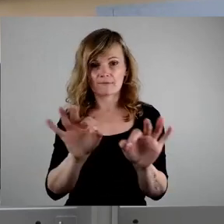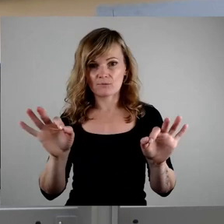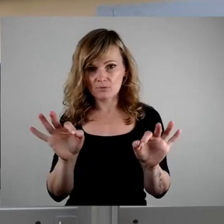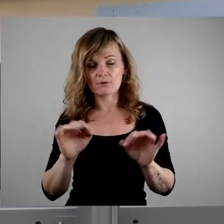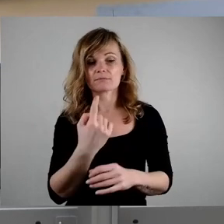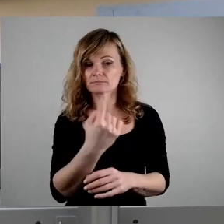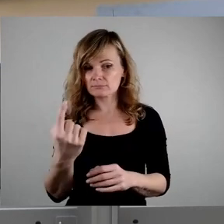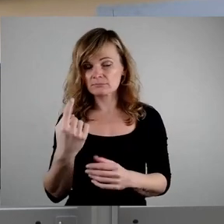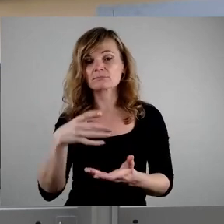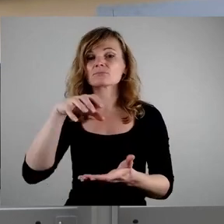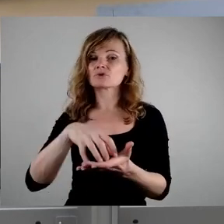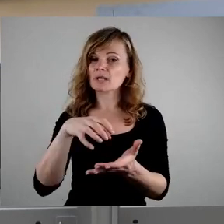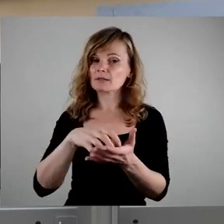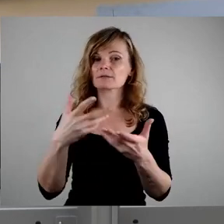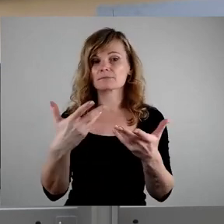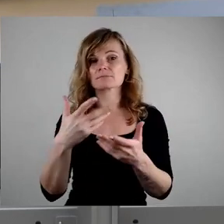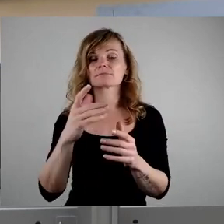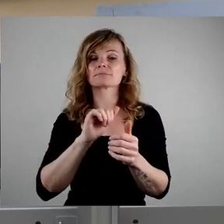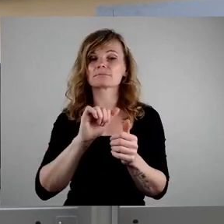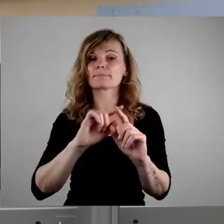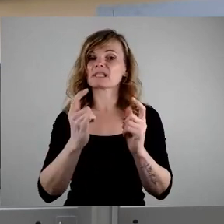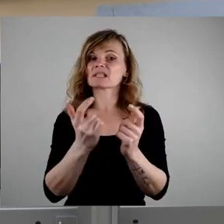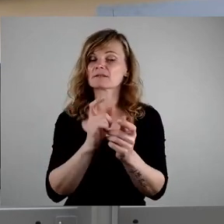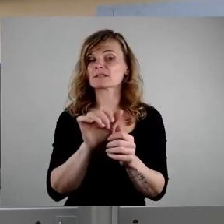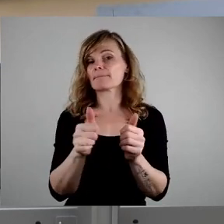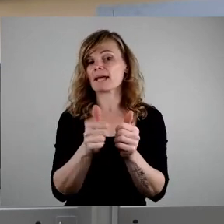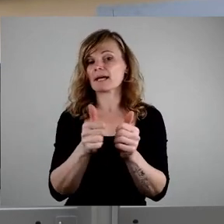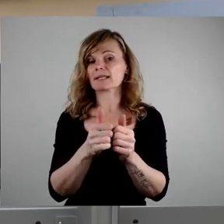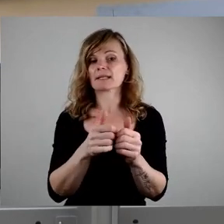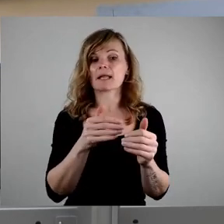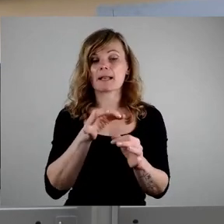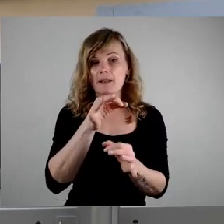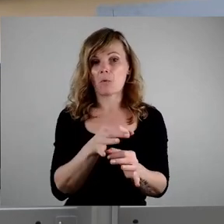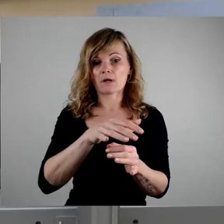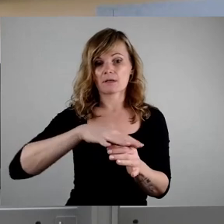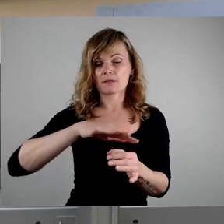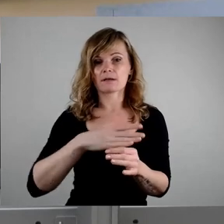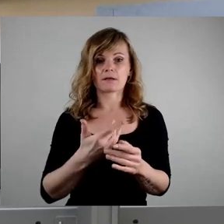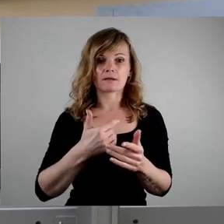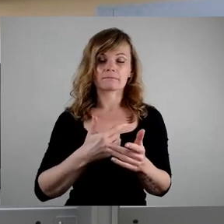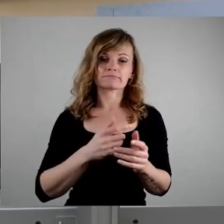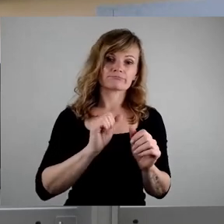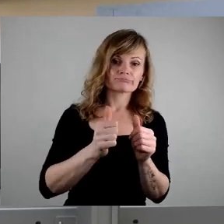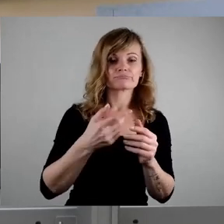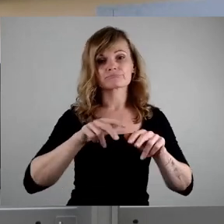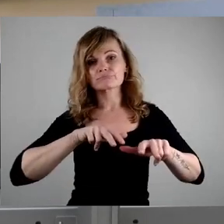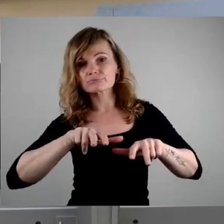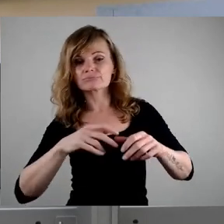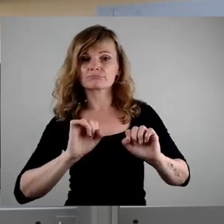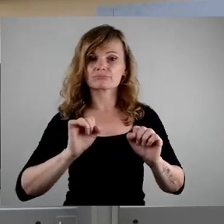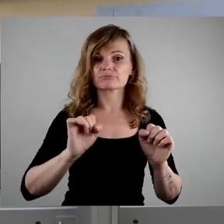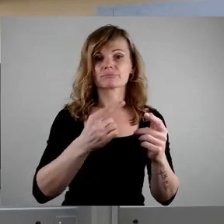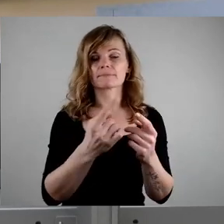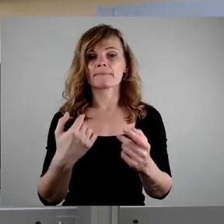was die Stadtbezirksbeiräte damit vor Ort tun ist, und da gebe ich meinen Vorrednern sehr gern recht, eine